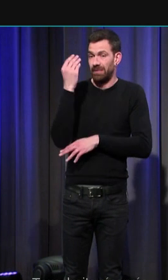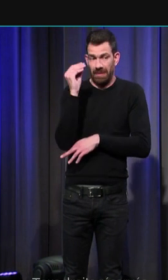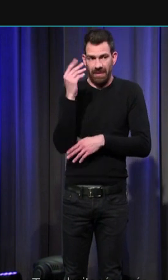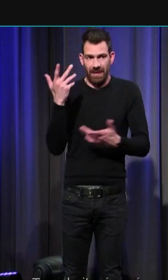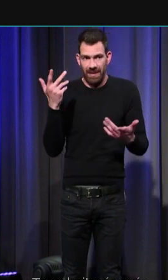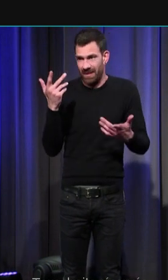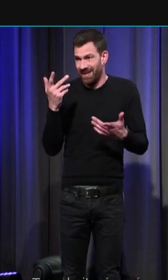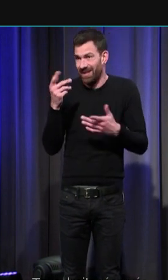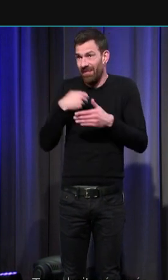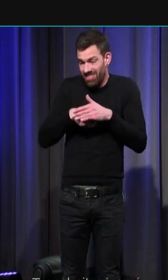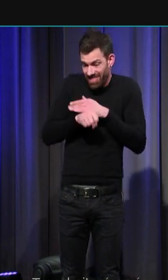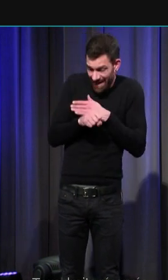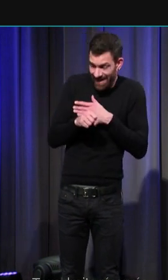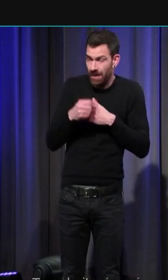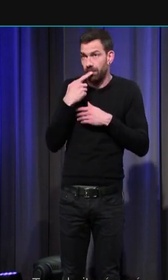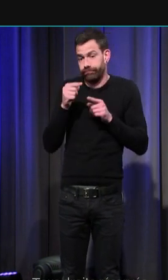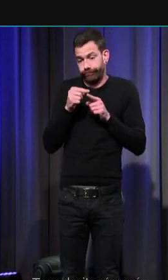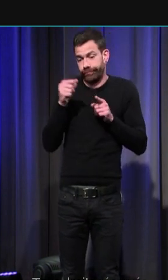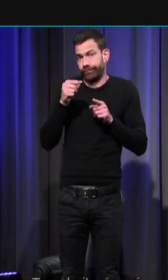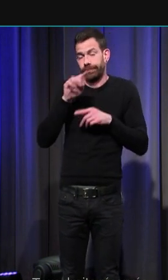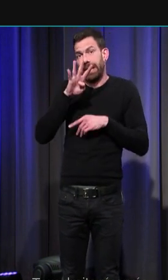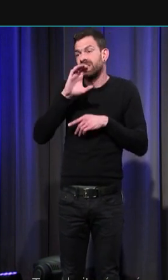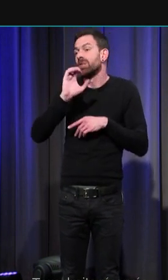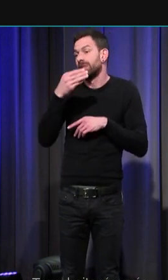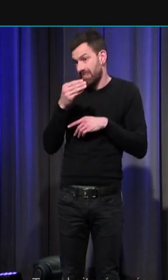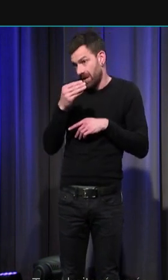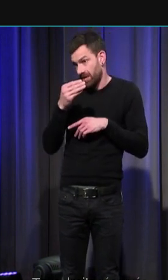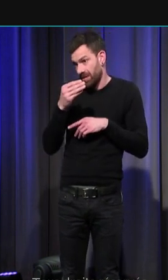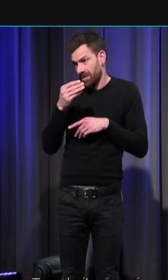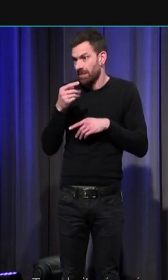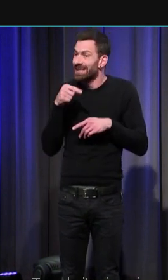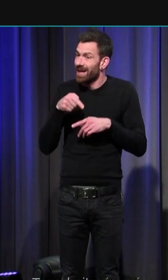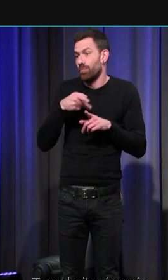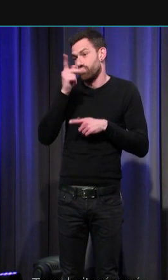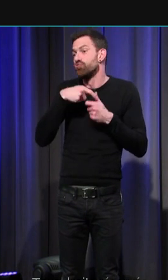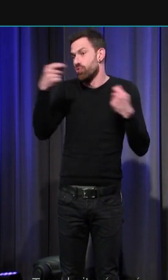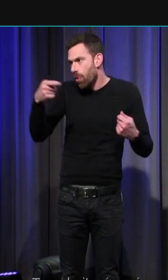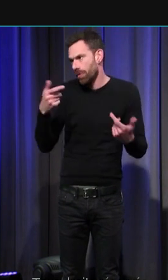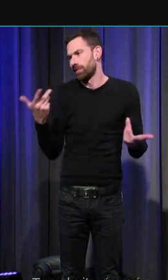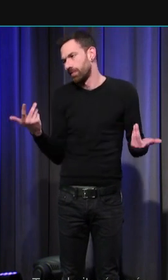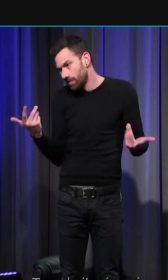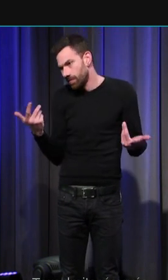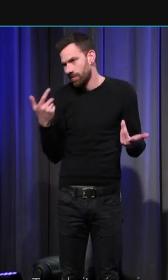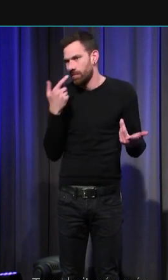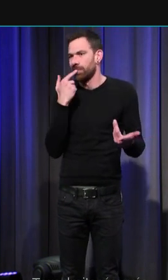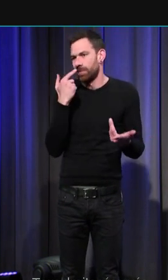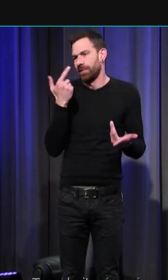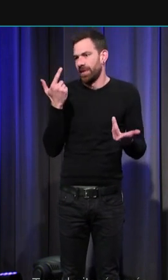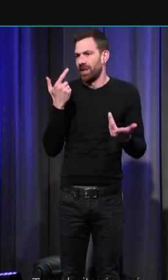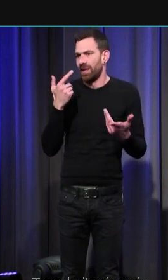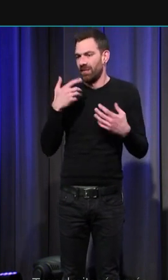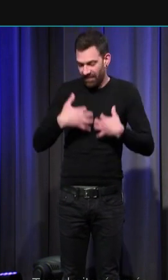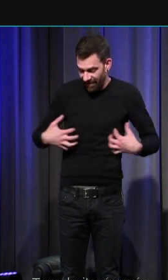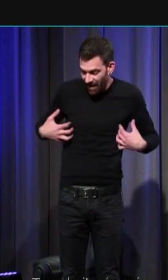juste à terme ça mesure 4,5 cm et le fémur est l'os le plus long du squelette donc je vous laisse imaginer la taille des vertèbres et la